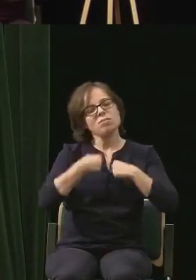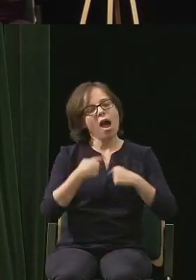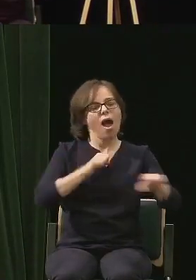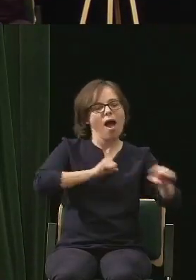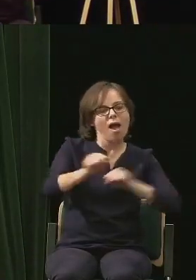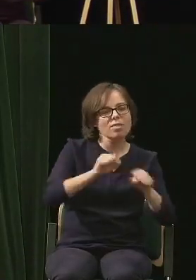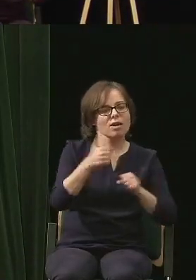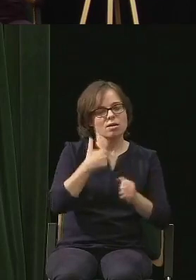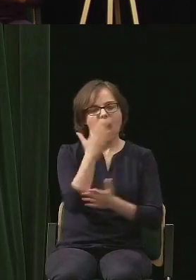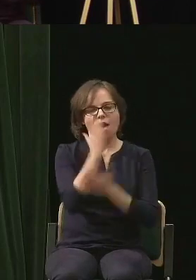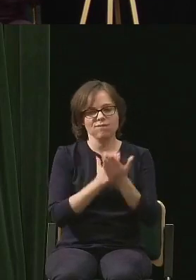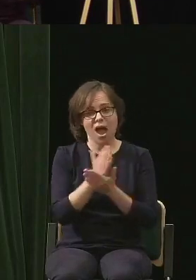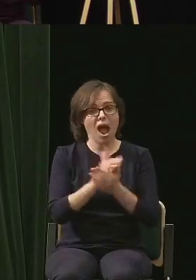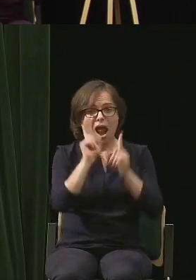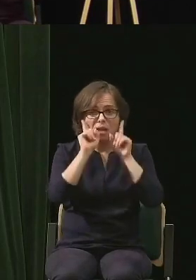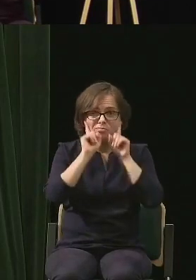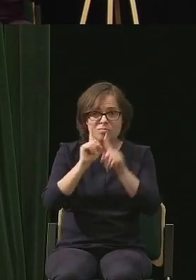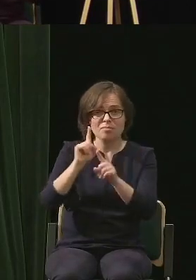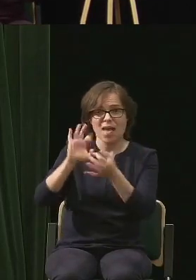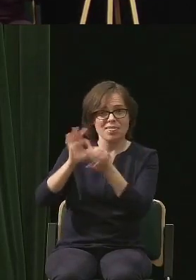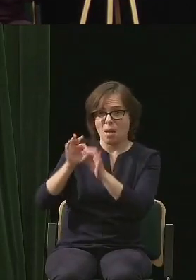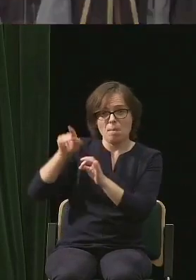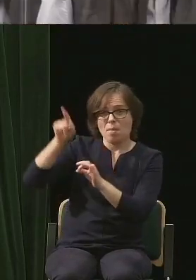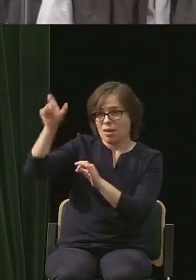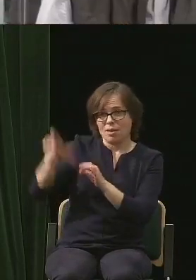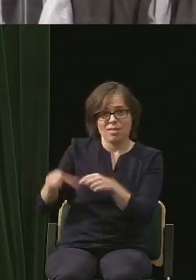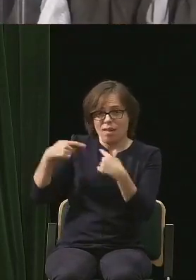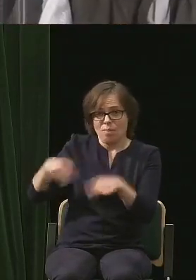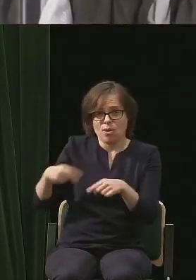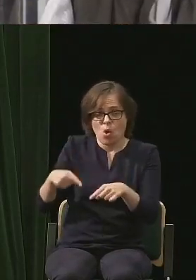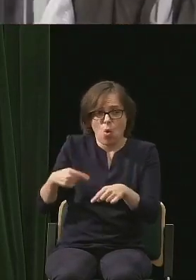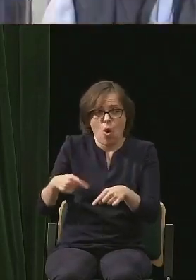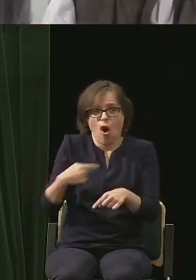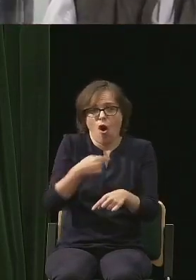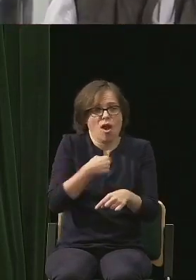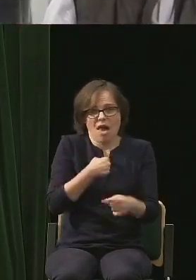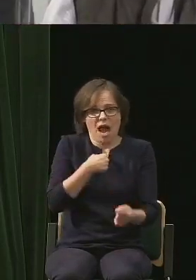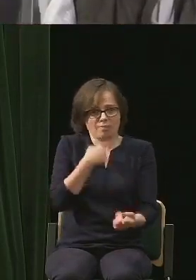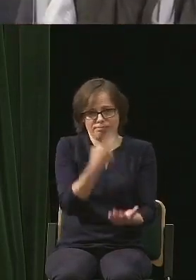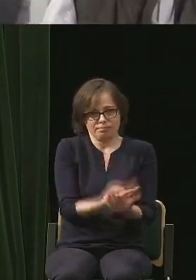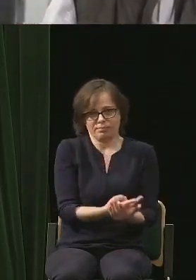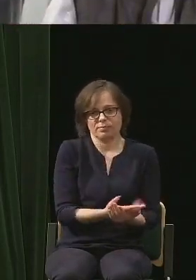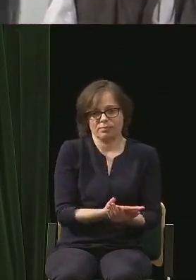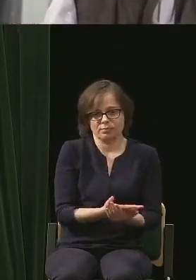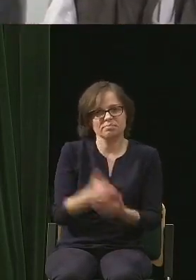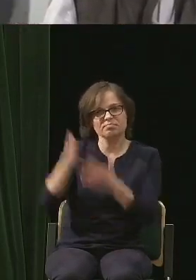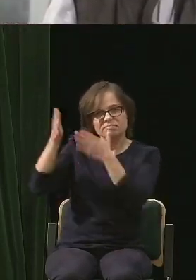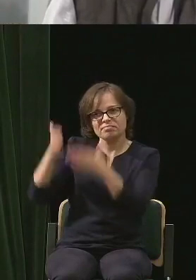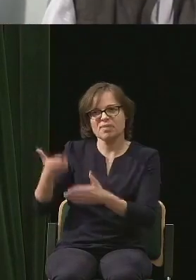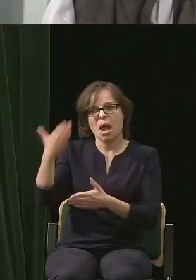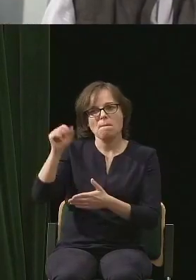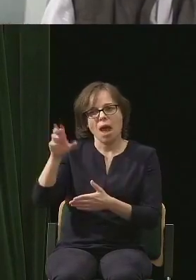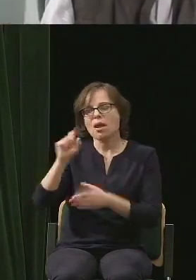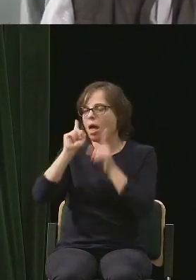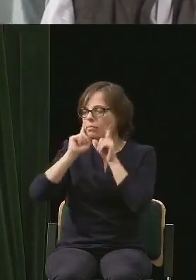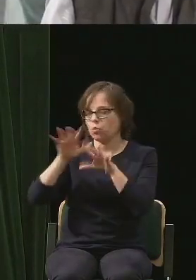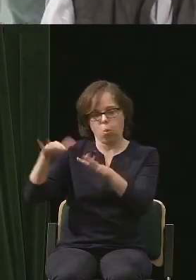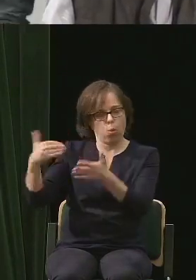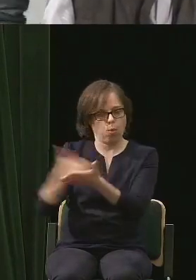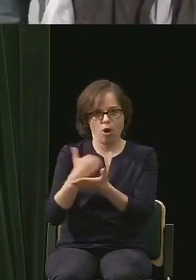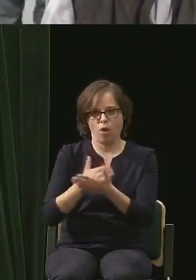sympatyczne i miłe rzeczy, o których usłyszałem, po prostu ległyby w gruzach. Marylka rzeczywiście nam bardzo pomogła.